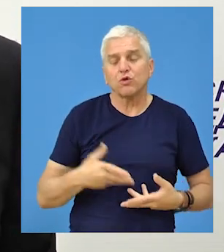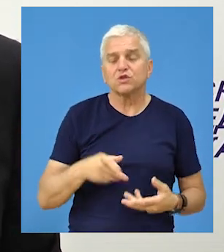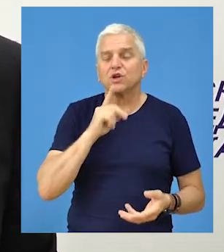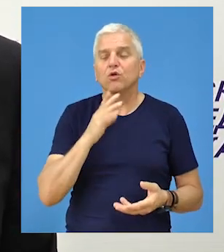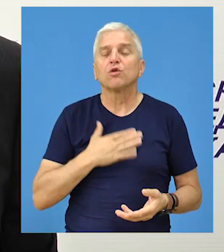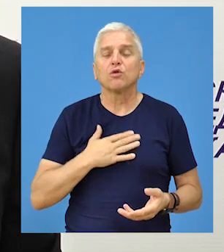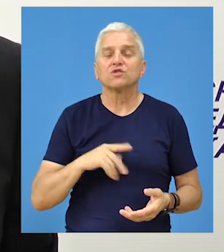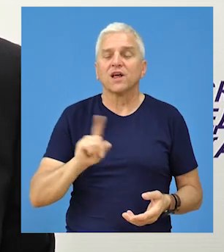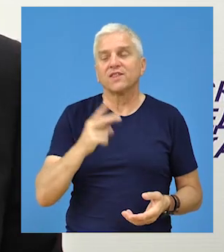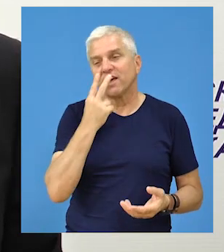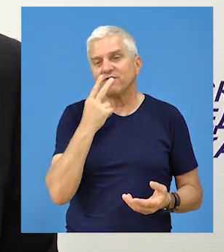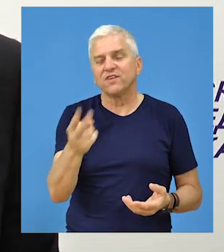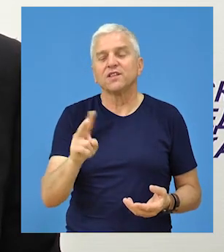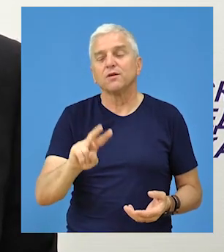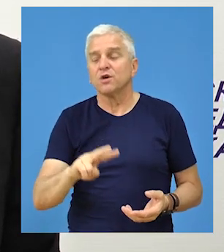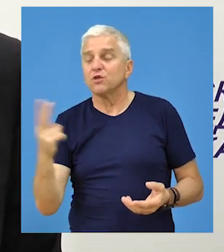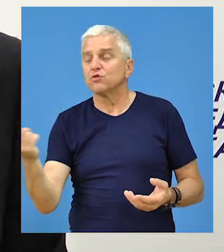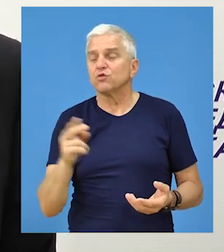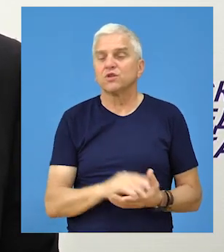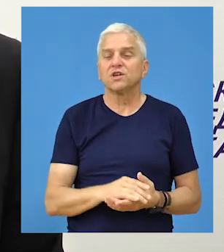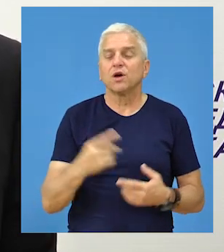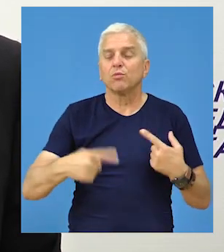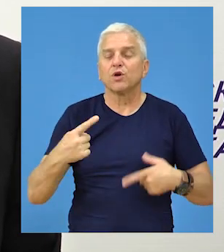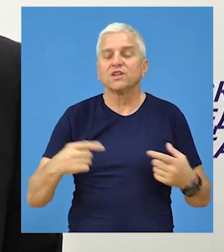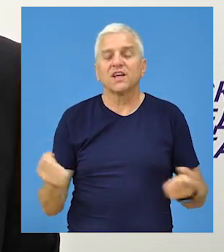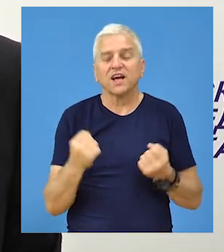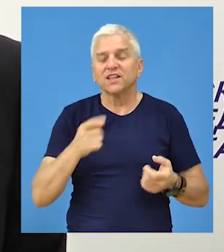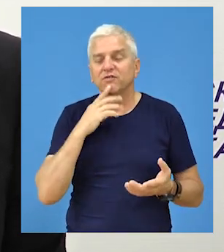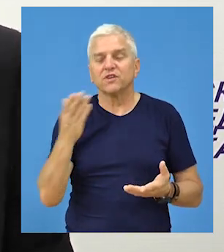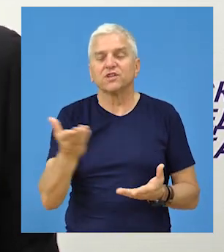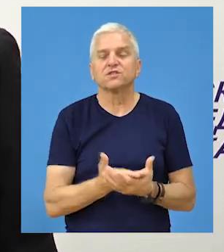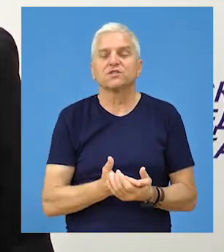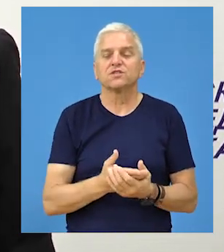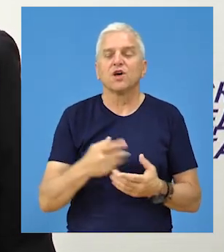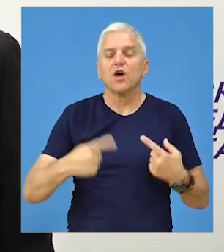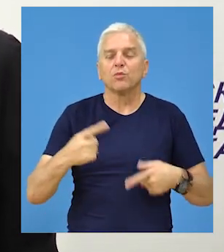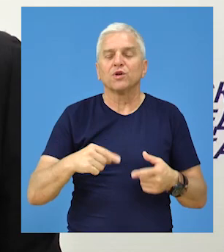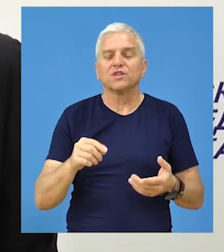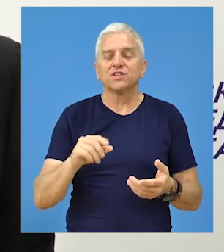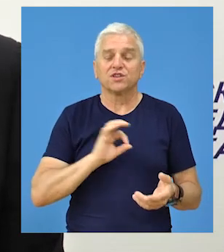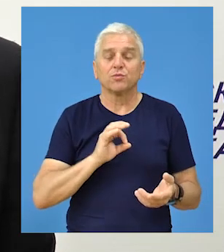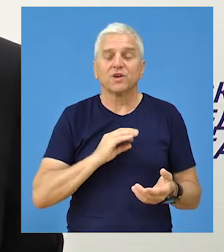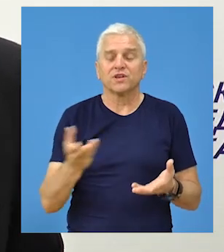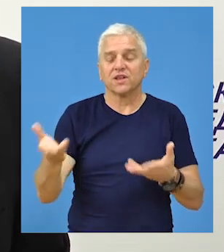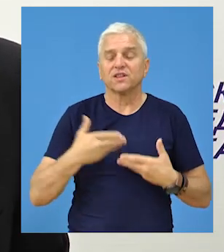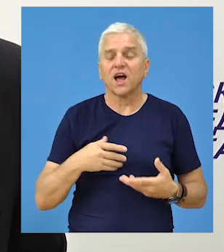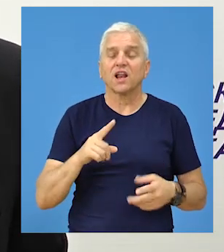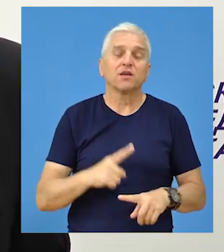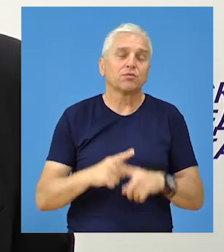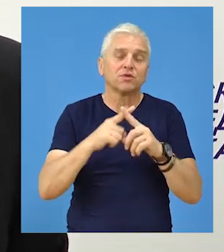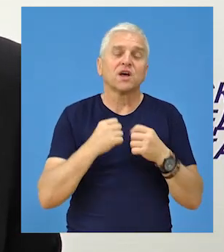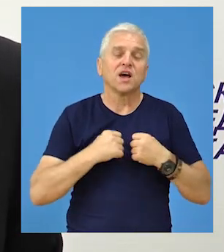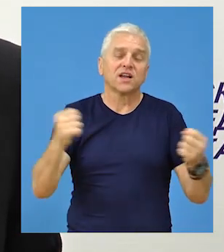Međutim, ne vidim baš da su ovi drugi politički akteri na političkoj sceni Bečeja dali neki svoj